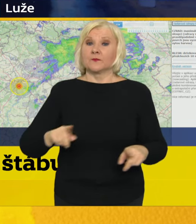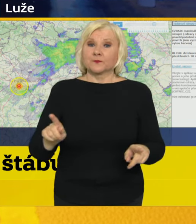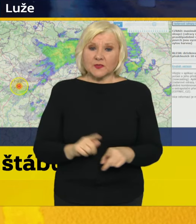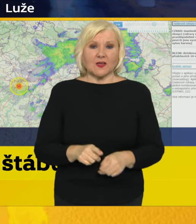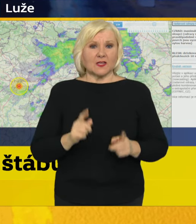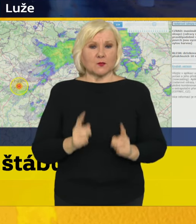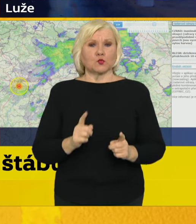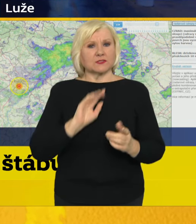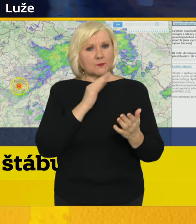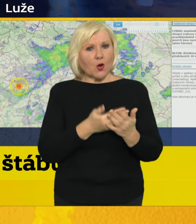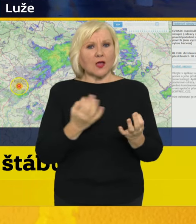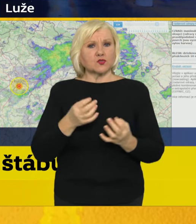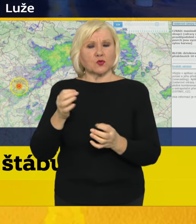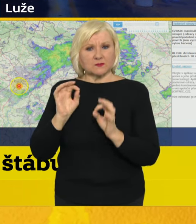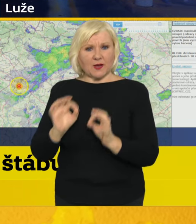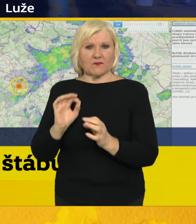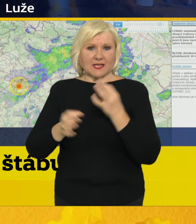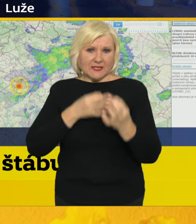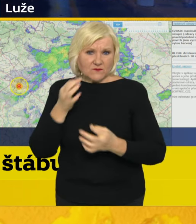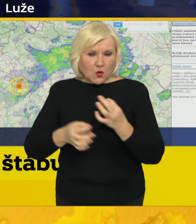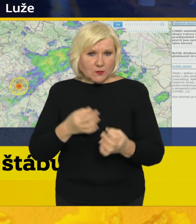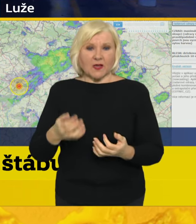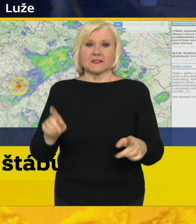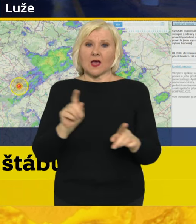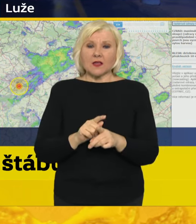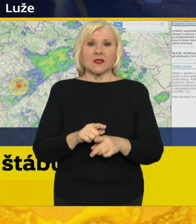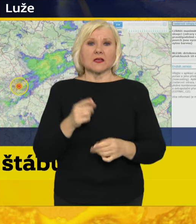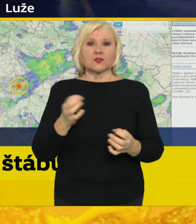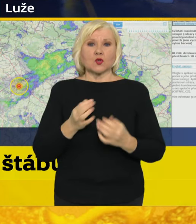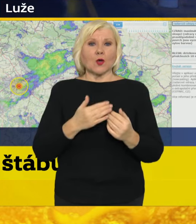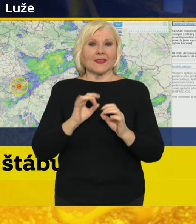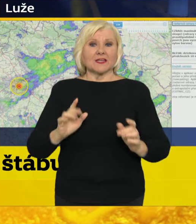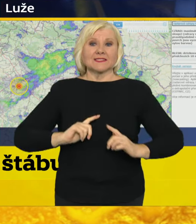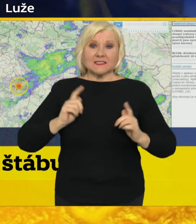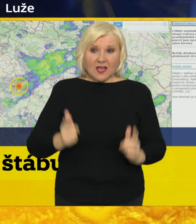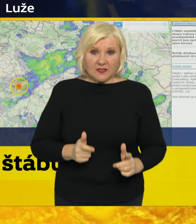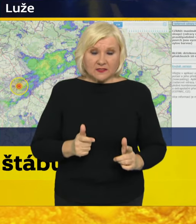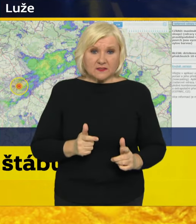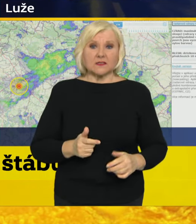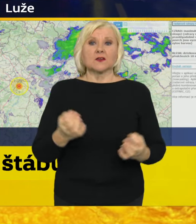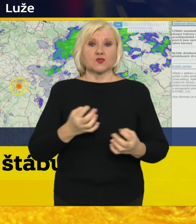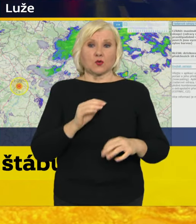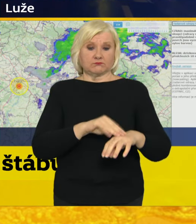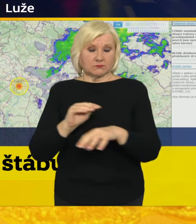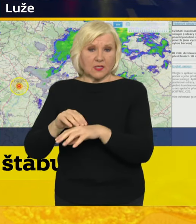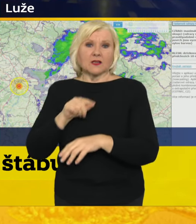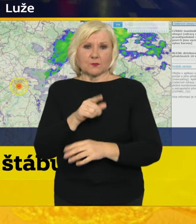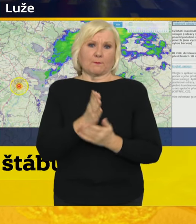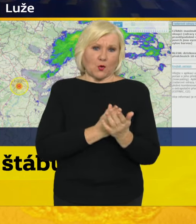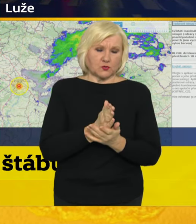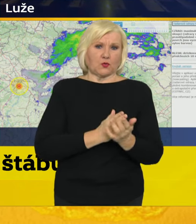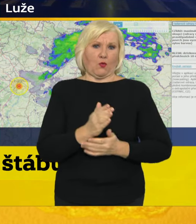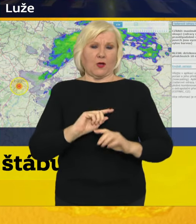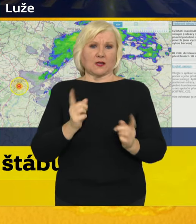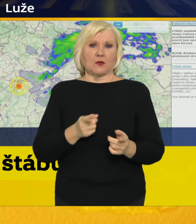informace, sledovat doporučení jednotlivých krajských hygienických stanic, které přislíbili aktualizovat pro dané regiony